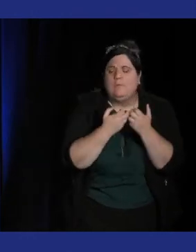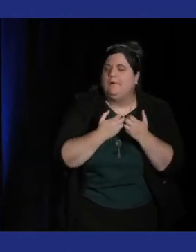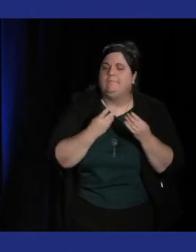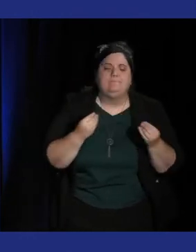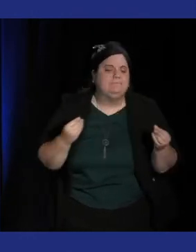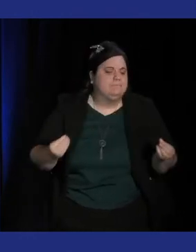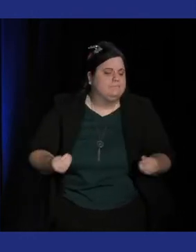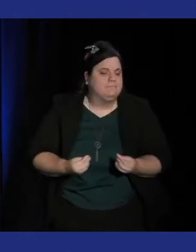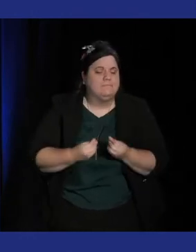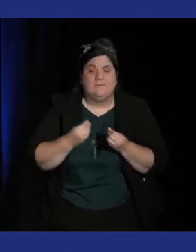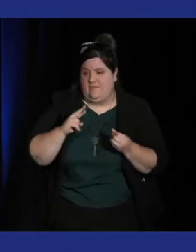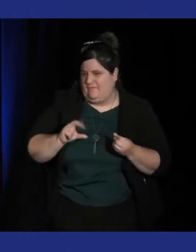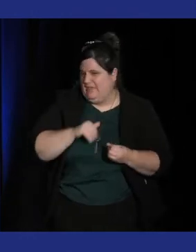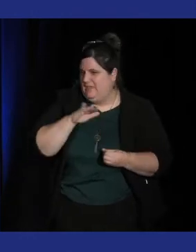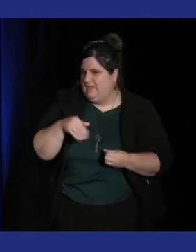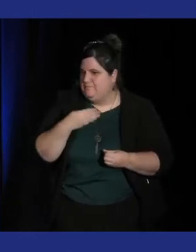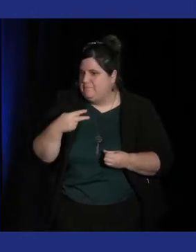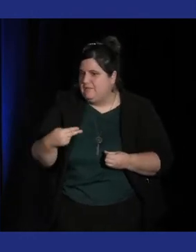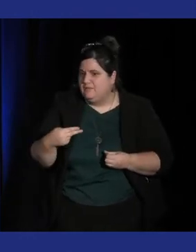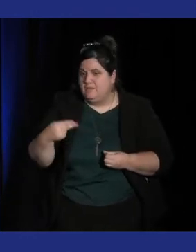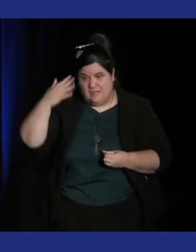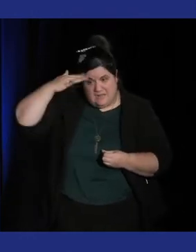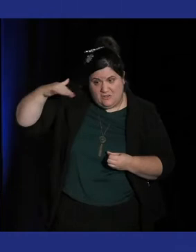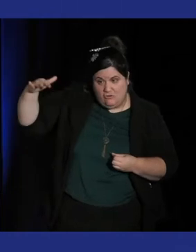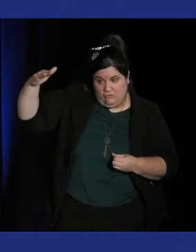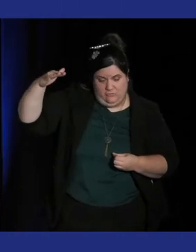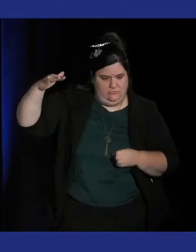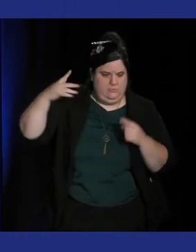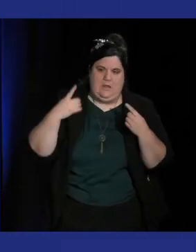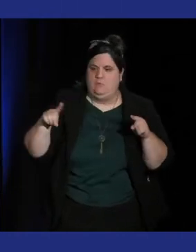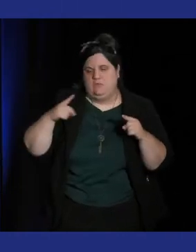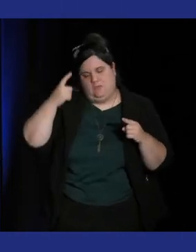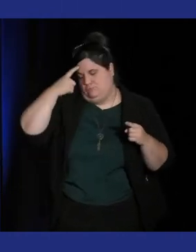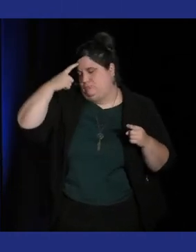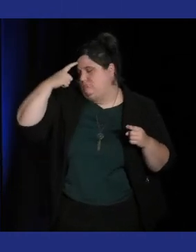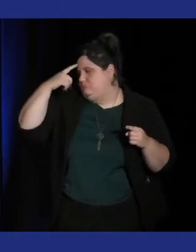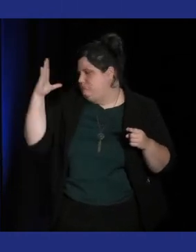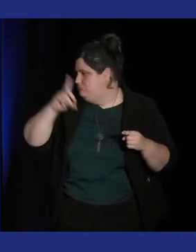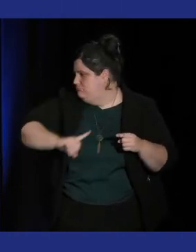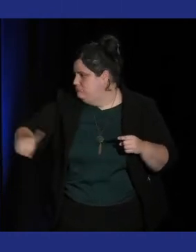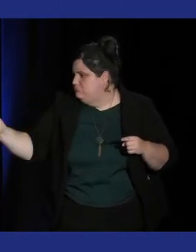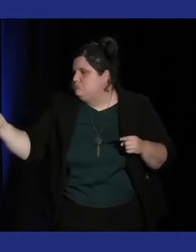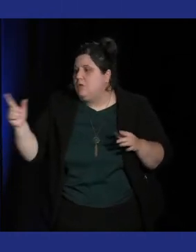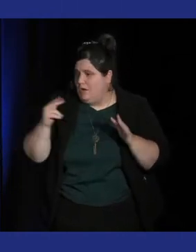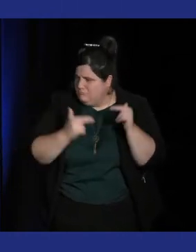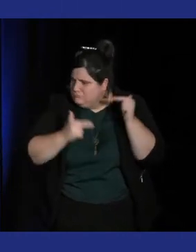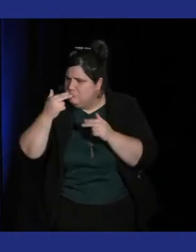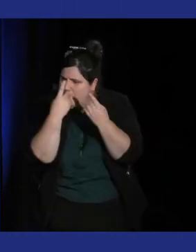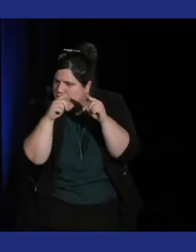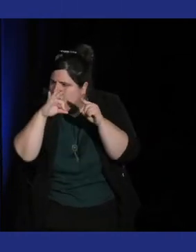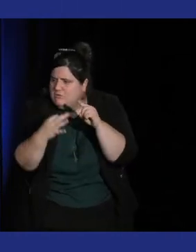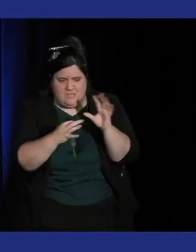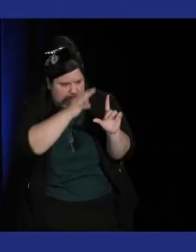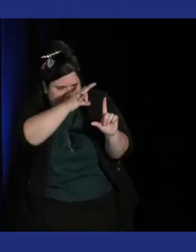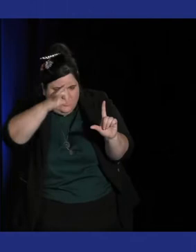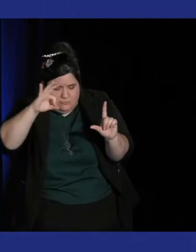on parlait tout à'heure de Rayman Legend aujourd'hui là la musique de Rayman Legend elle résonne encore pour les gens qui ont fait les niveaux musicaux et là l